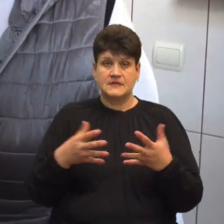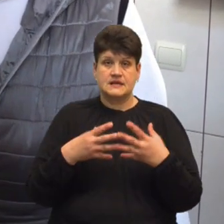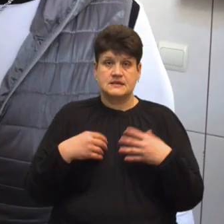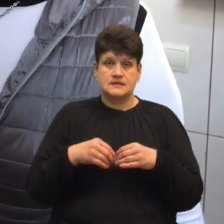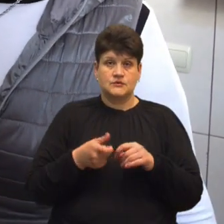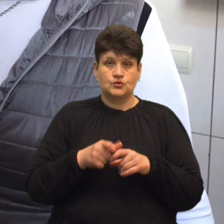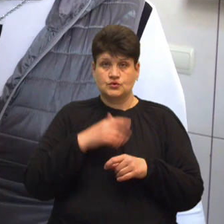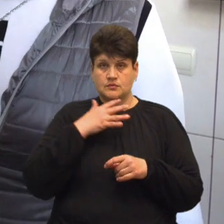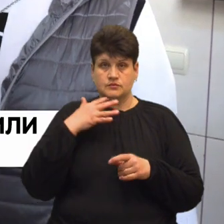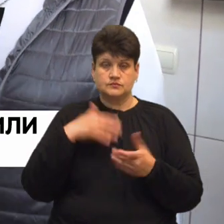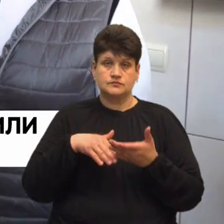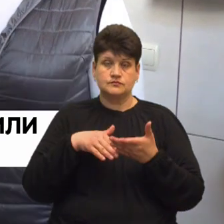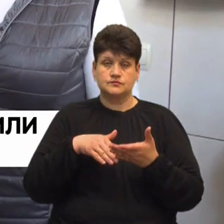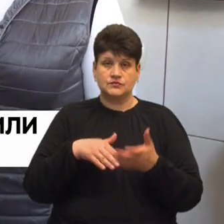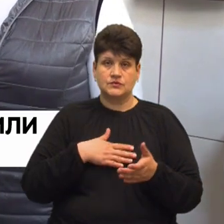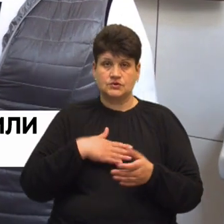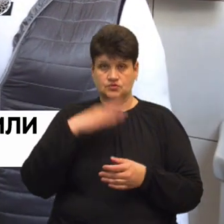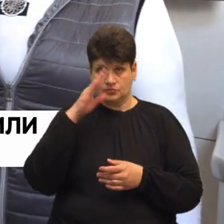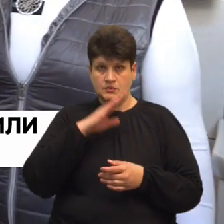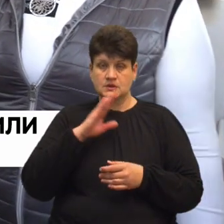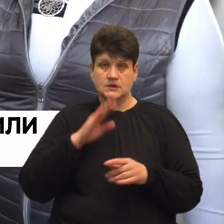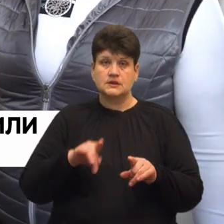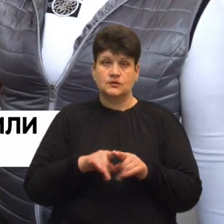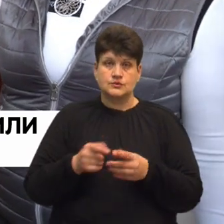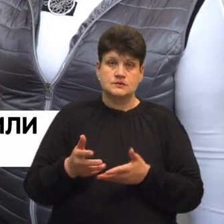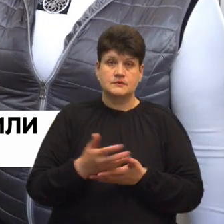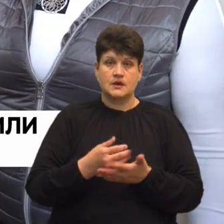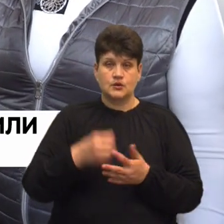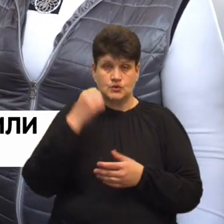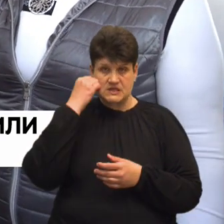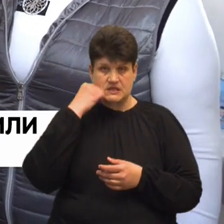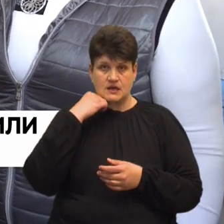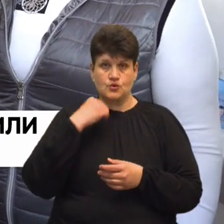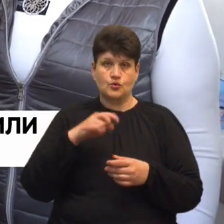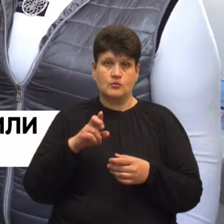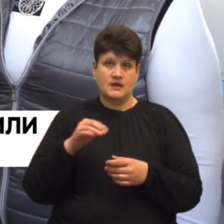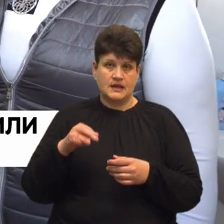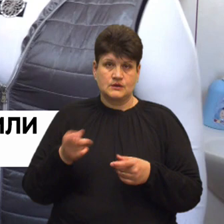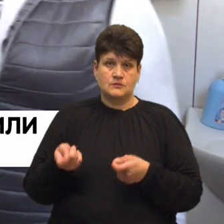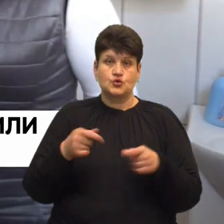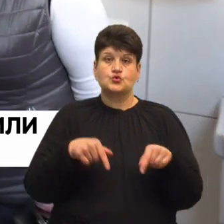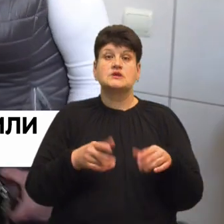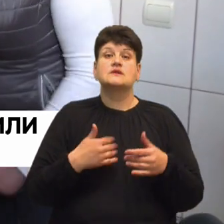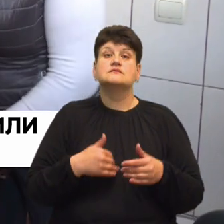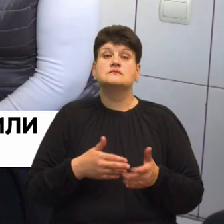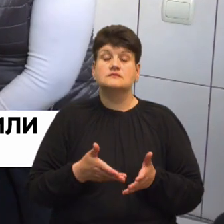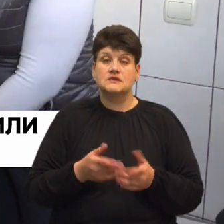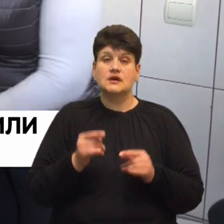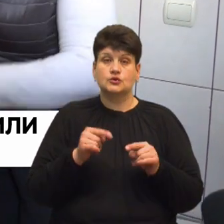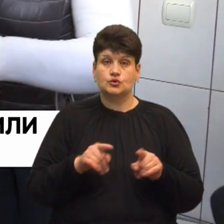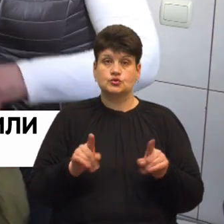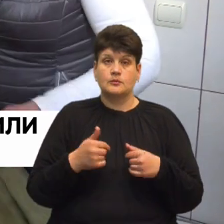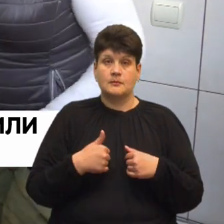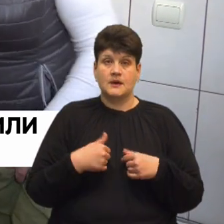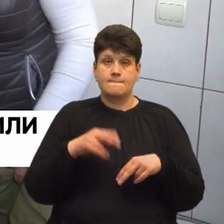багато долучаються, наші батьки теж збирають стару білизну, приносять сюди. Для чого? Для того, щоб ми